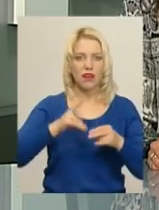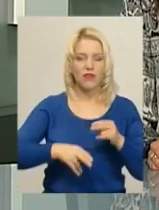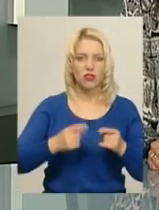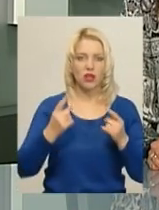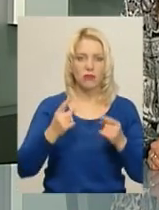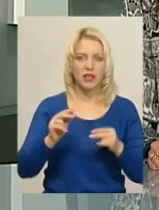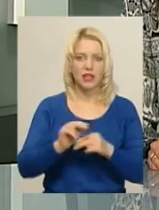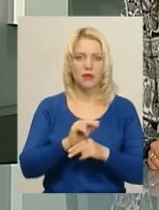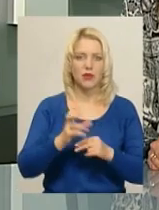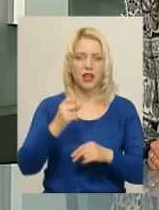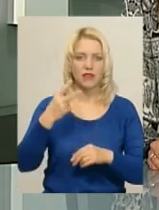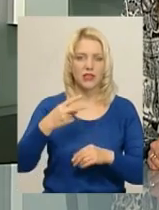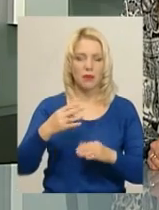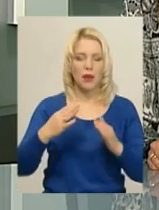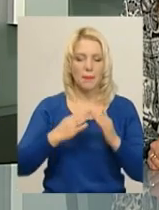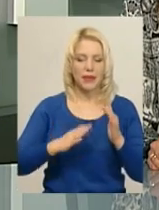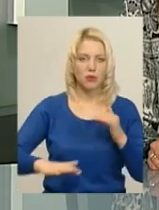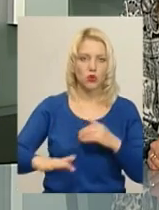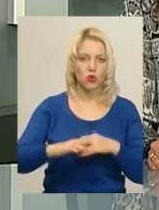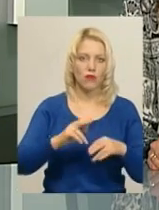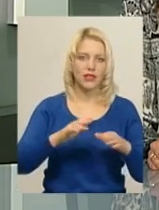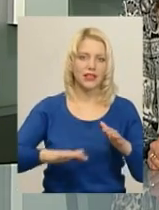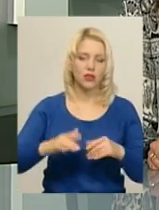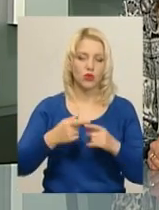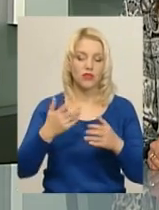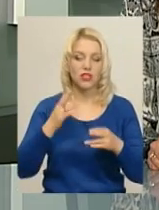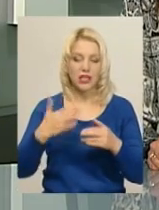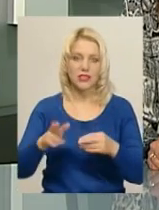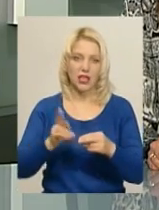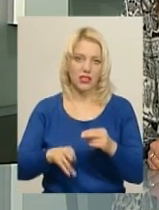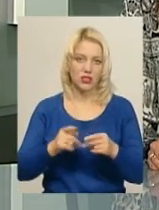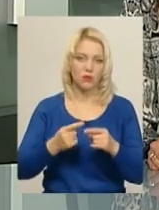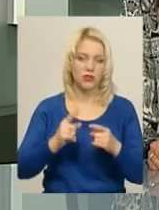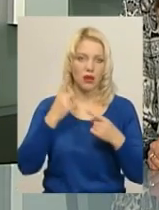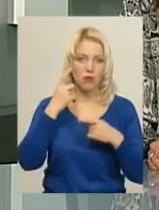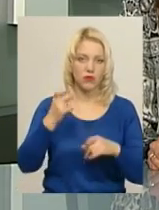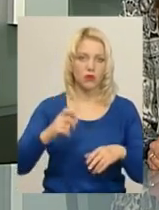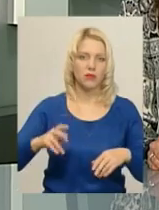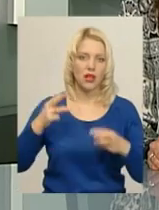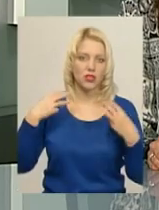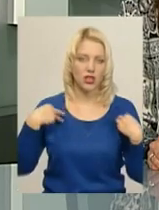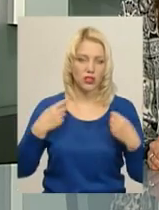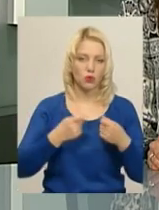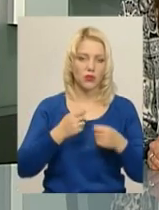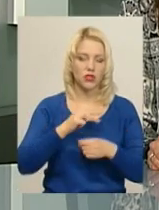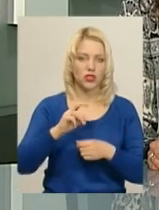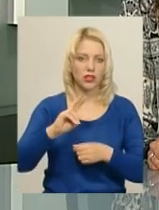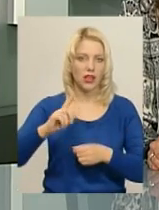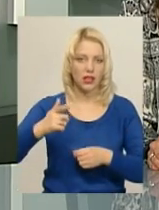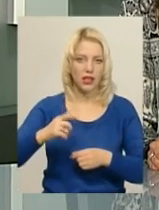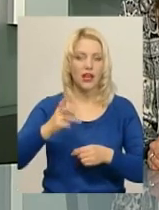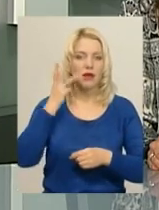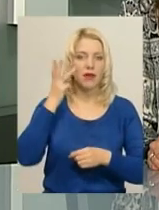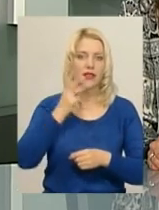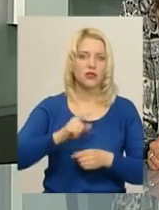ремонт. На 20 прибудинкових територіях його вже закінчили. Про це повідомив начальник управління житлово-комунального господарства